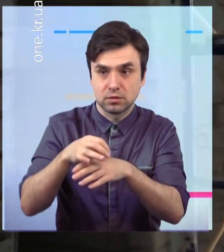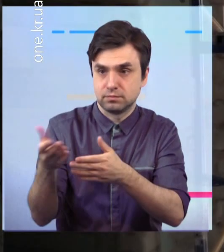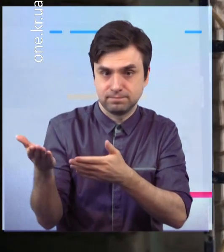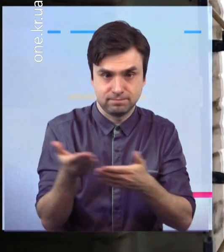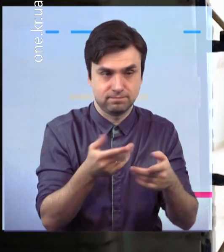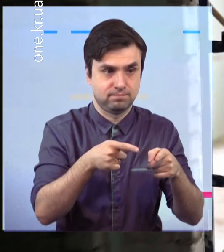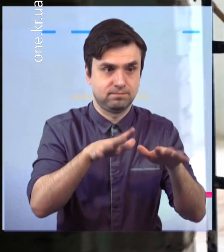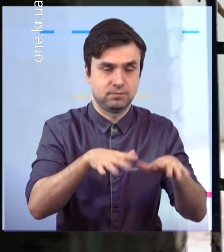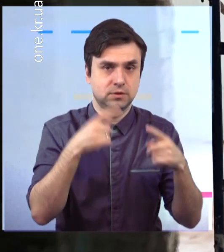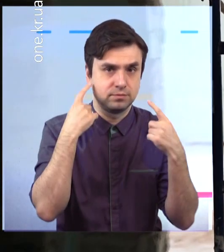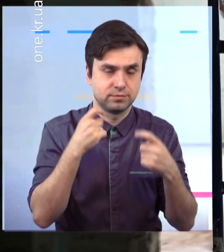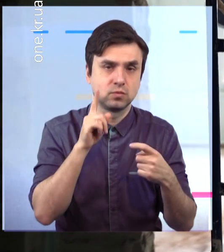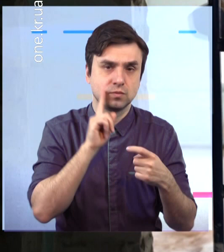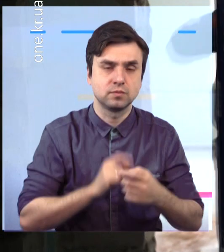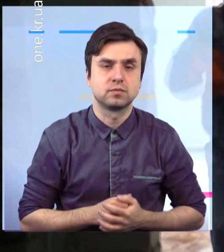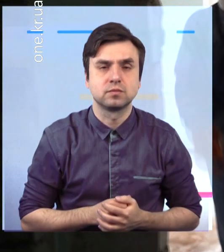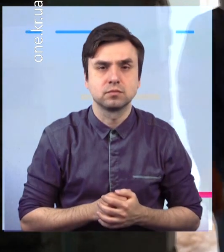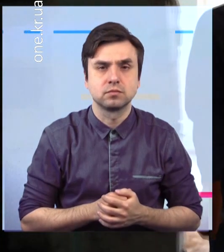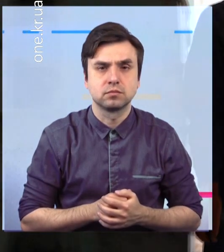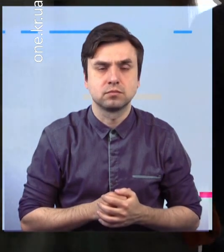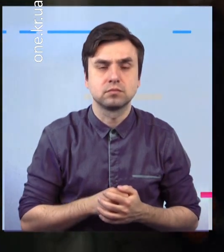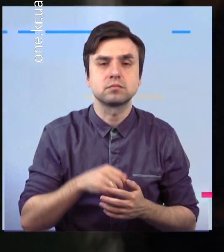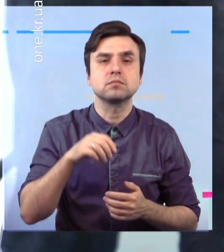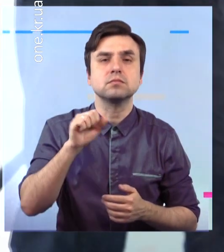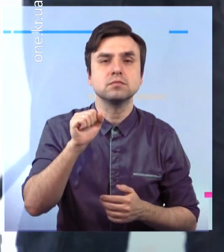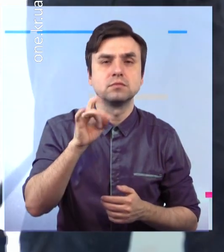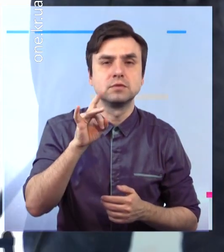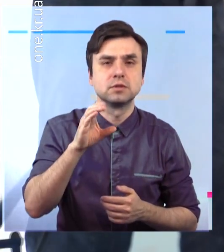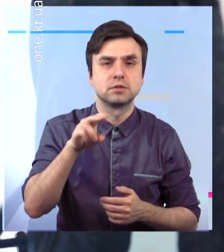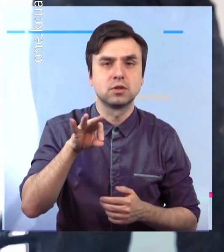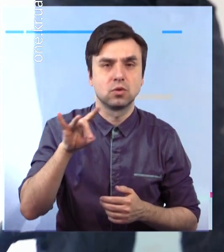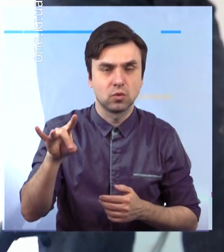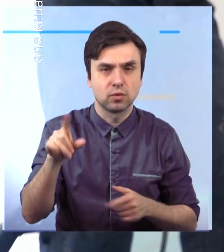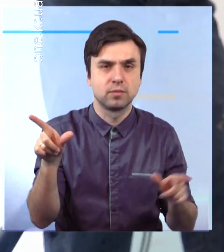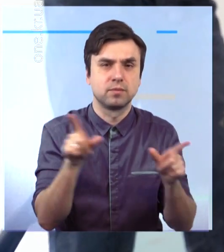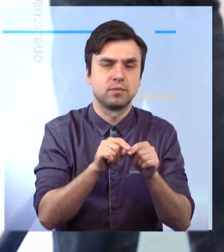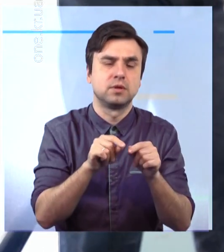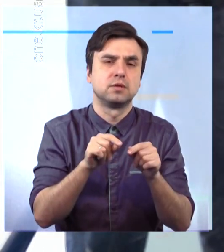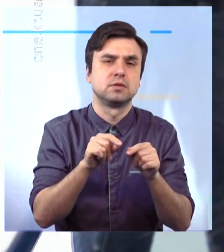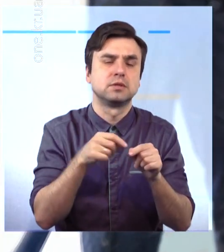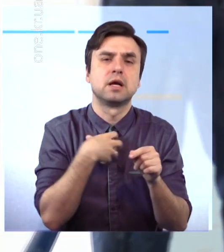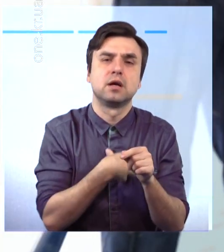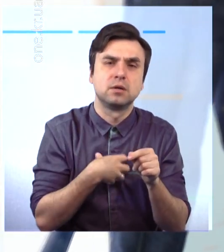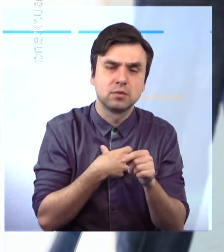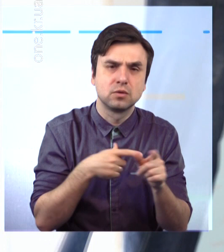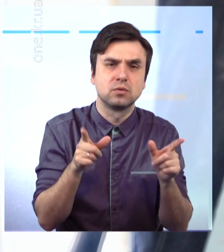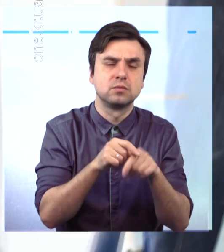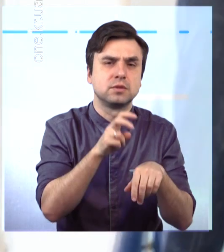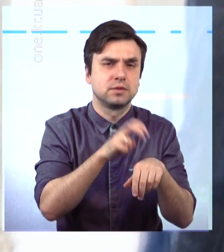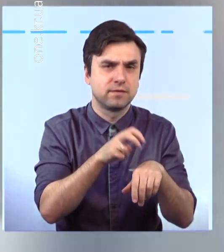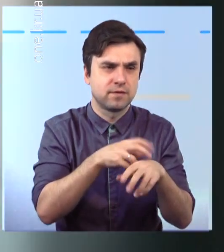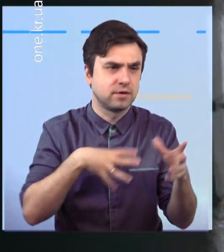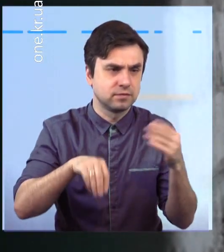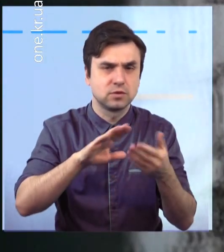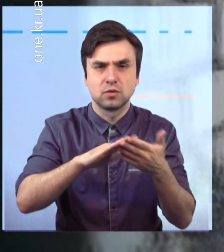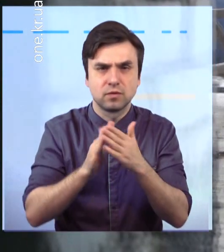Тісна співпраця Арселор Міттл Криворіг із закладами охорони здоров'я і залученням місцевої влади дозволяє прискорювати зміни на краще в